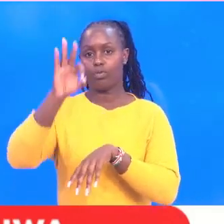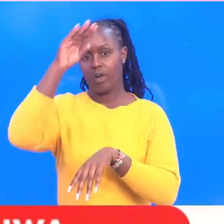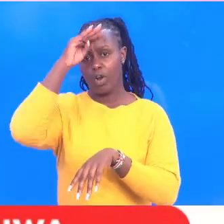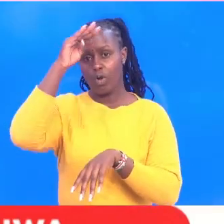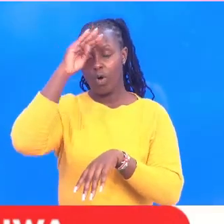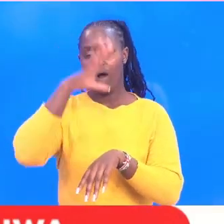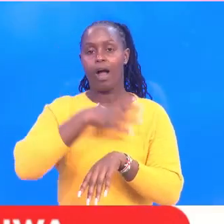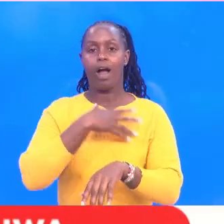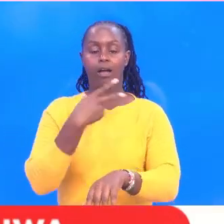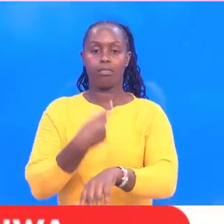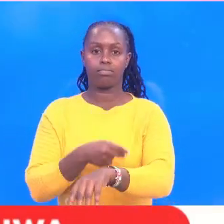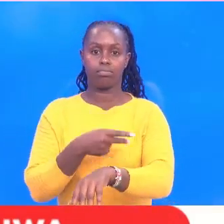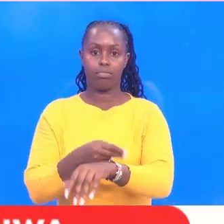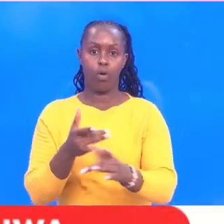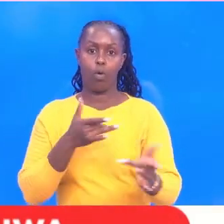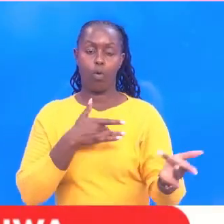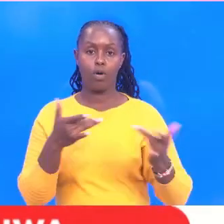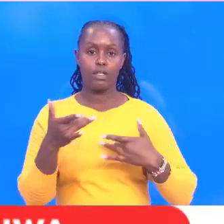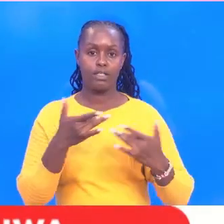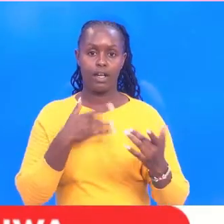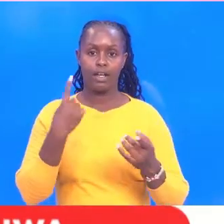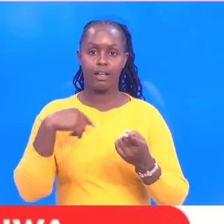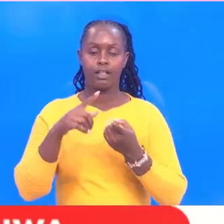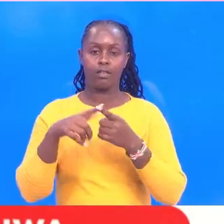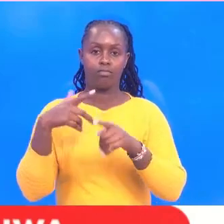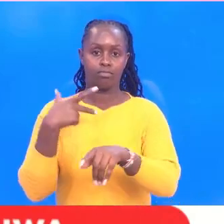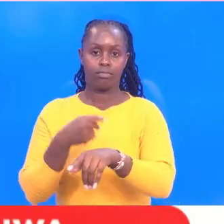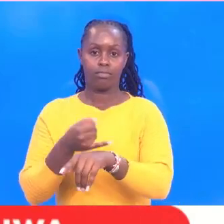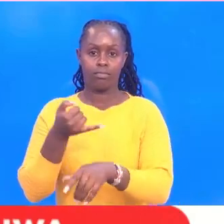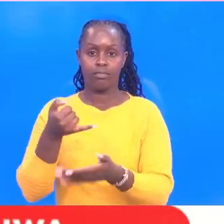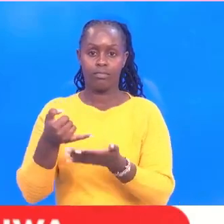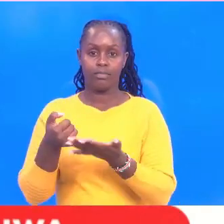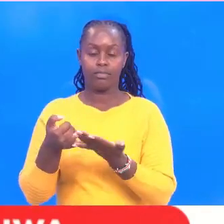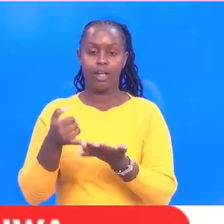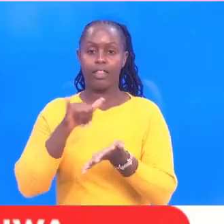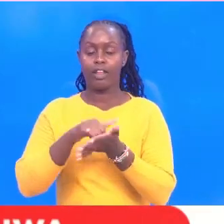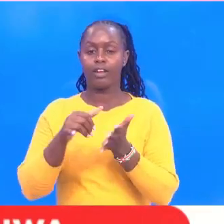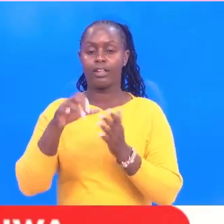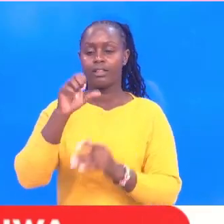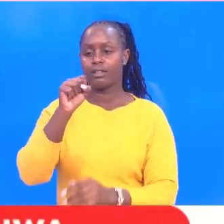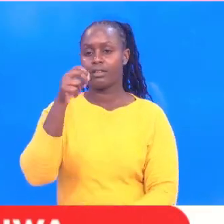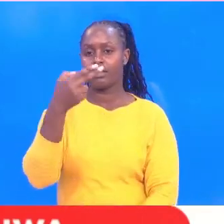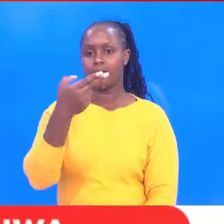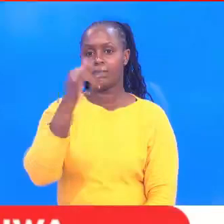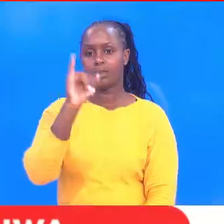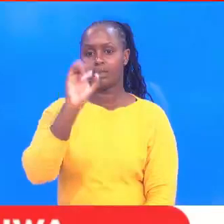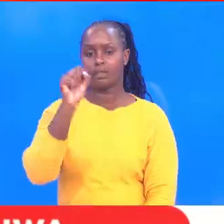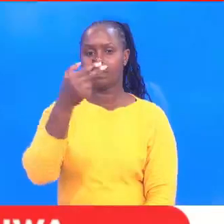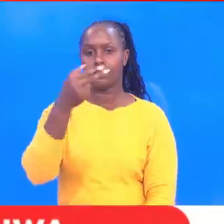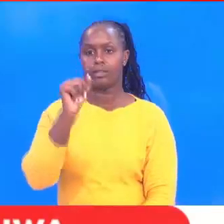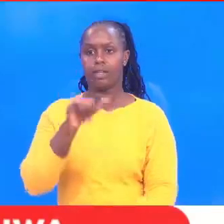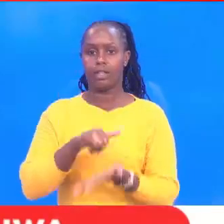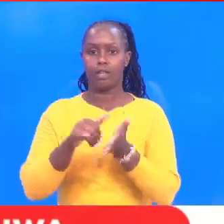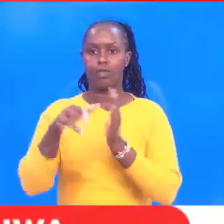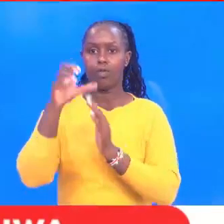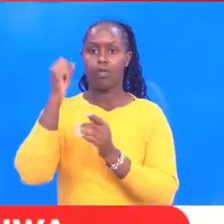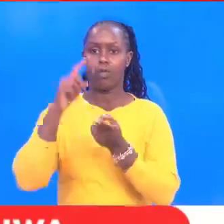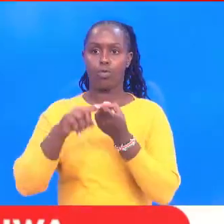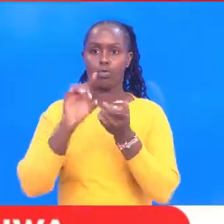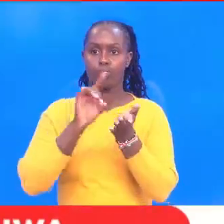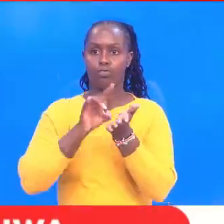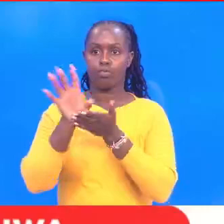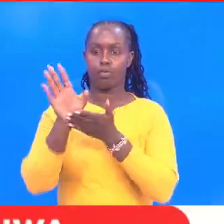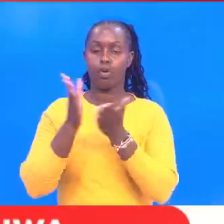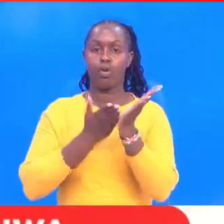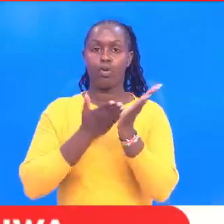Nakada kuhusu dawa iliopigwa marufuku ya shisha. Wakizungumza na viombo vya habari katika mjua nyahururu almashauri hiyo kupitia